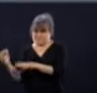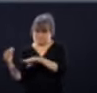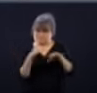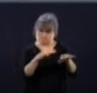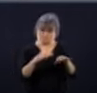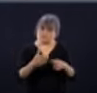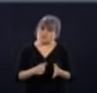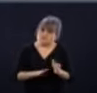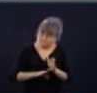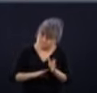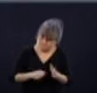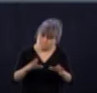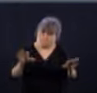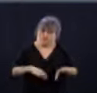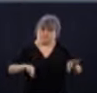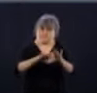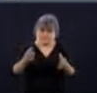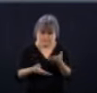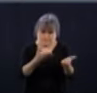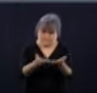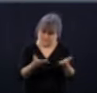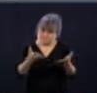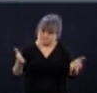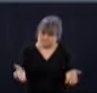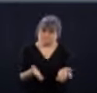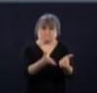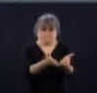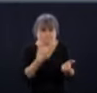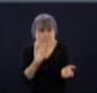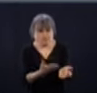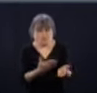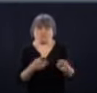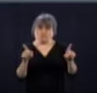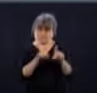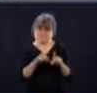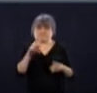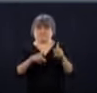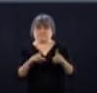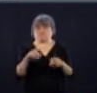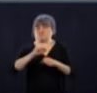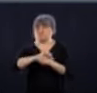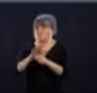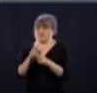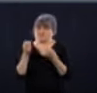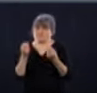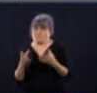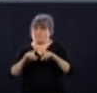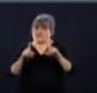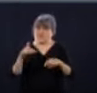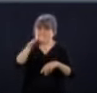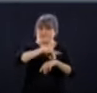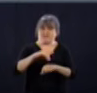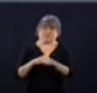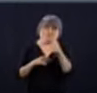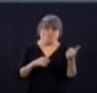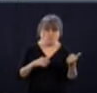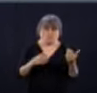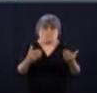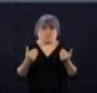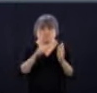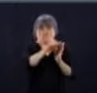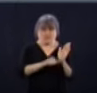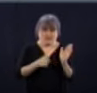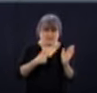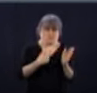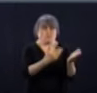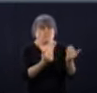interventions pendant un mois. Mais que là, il faut qu'ils aient l'intervention, là. Parce qu'il des choses, hein, des problèmes de santé où